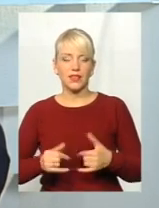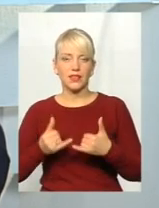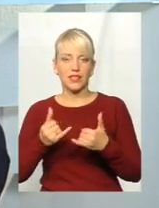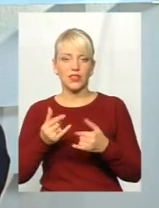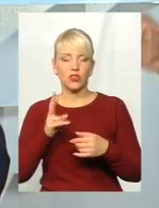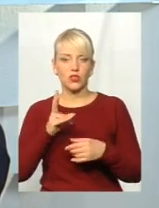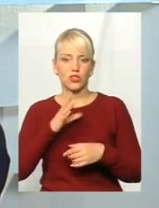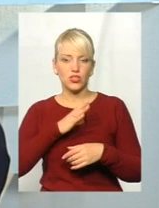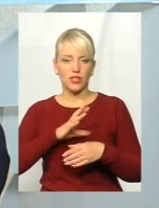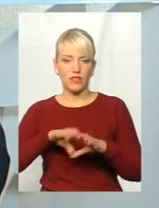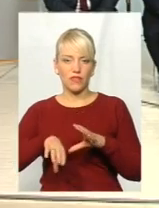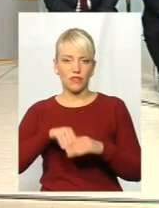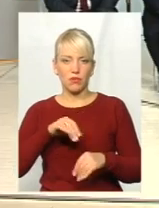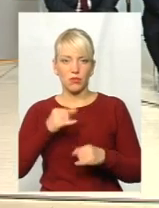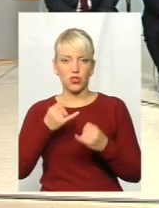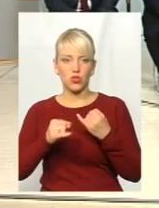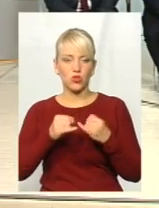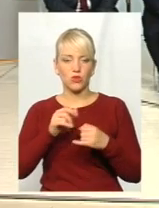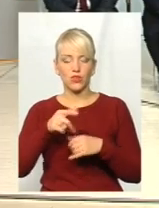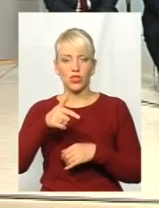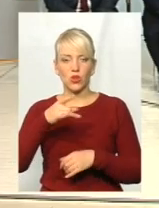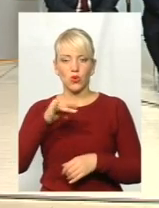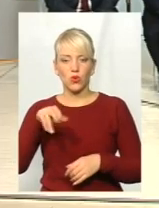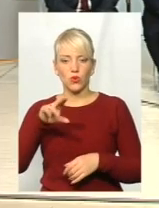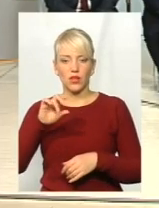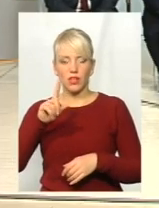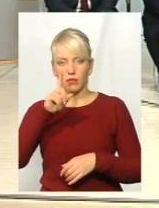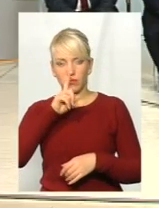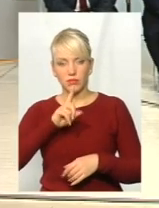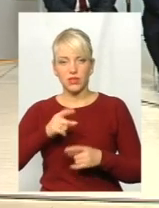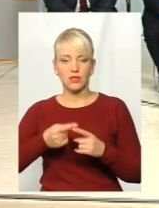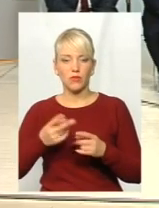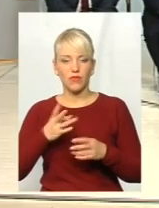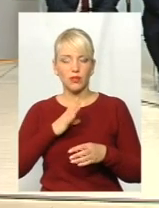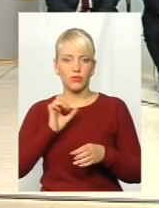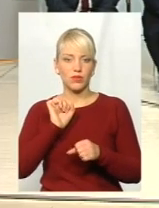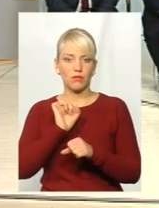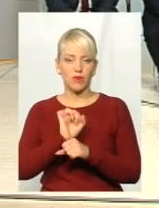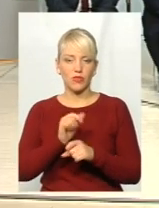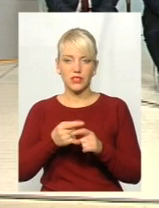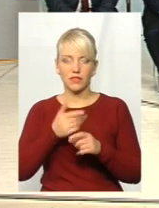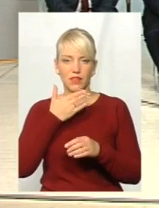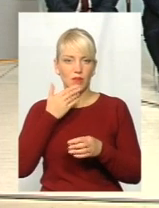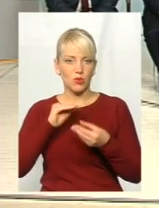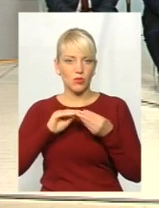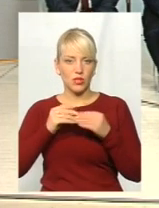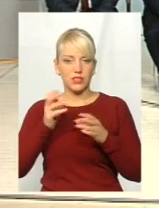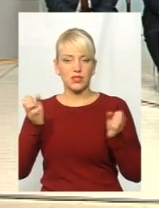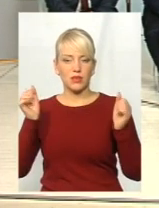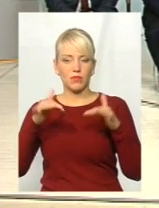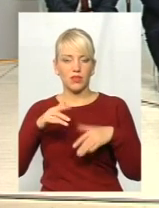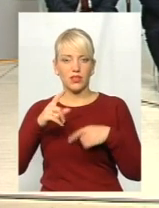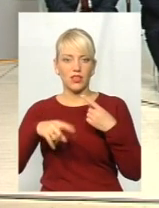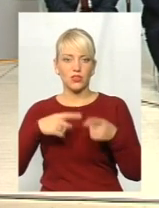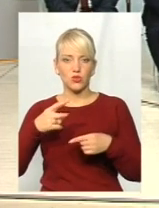вибори в жовтні і в рудні місяці. Я думаю, що ми повинні дати паузу, і це не є дуже проблематично, зібратися на наступній неділи і